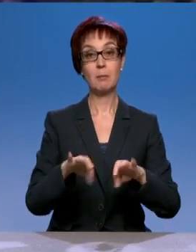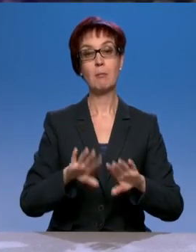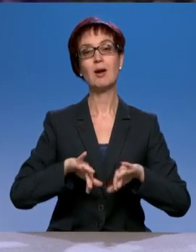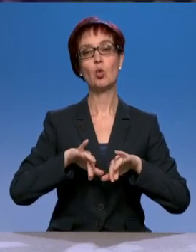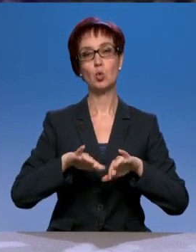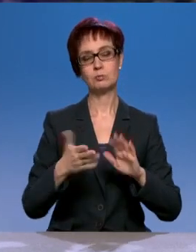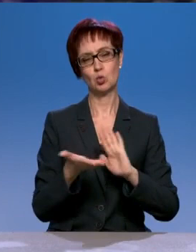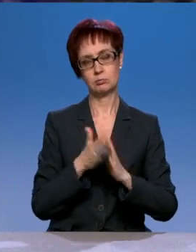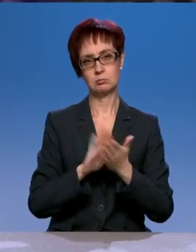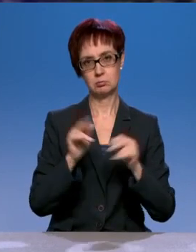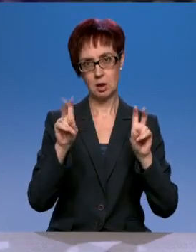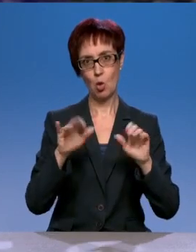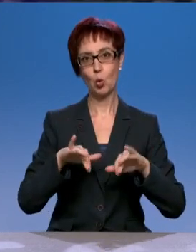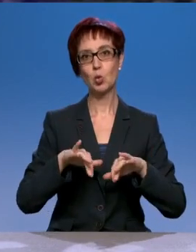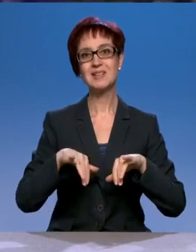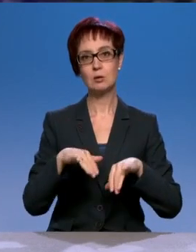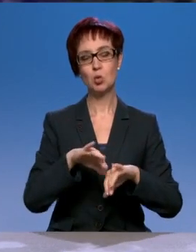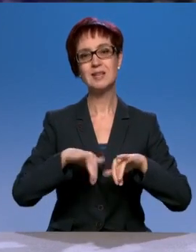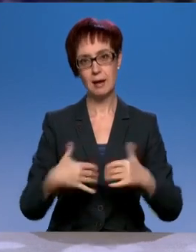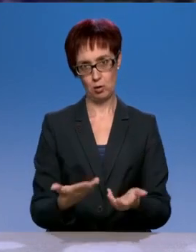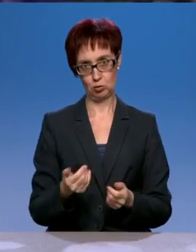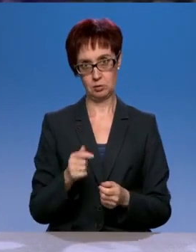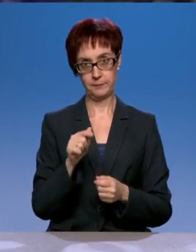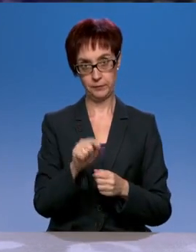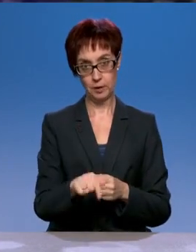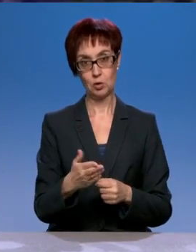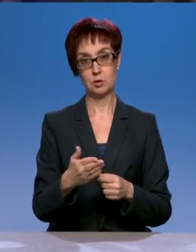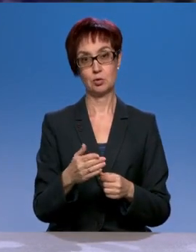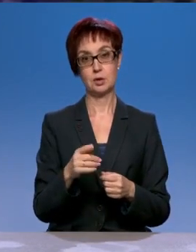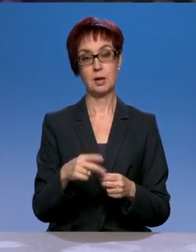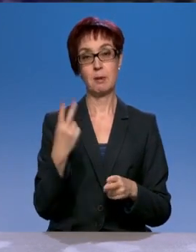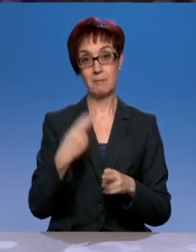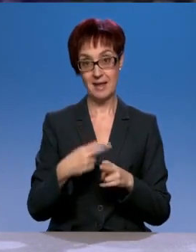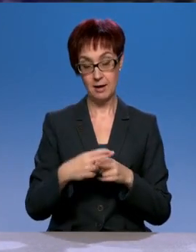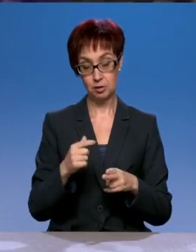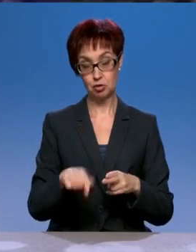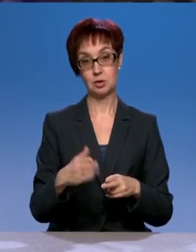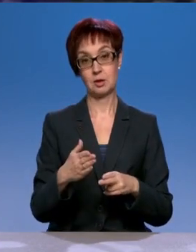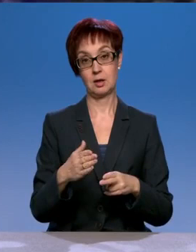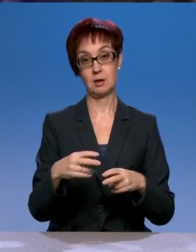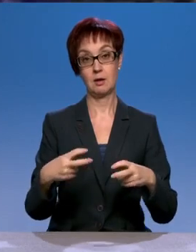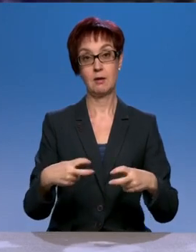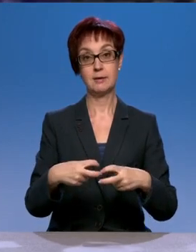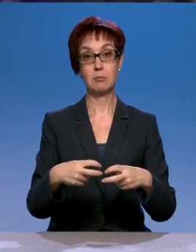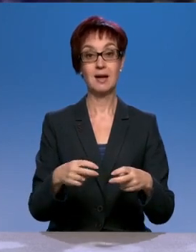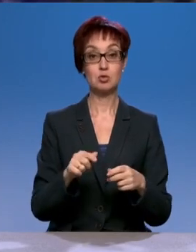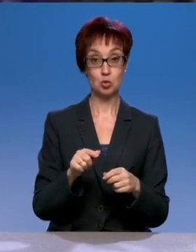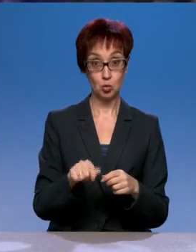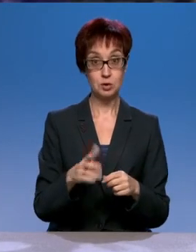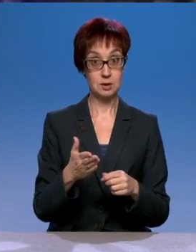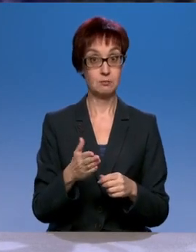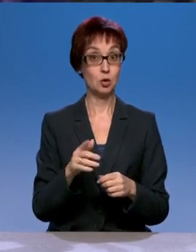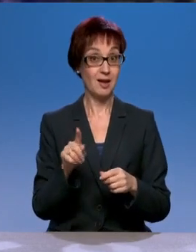конструкции, они не вечные. Почему у нас меняются мосты периодически, пролеты целые еще. Вот такое же есть понятие, как усталость асфальта.